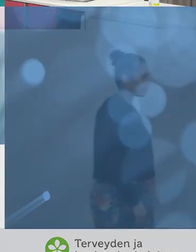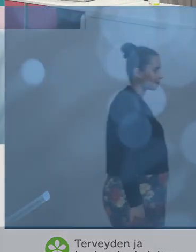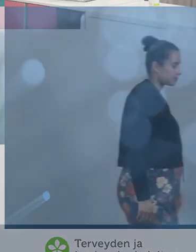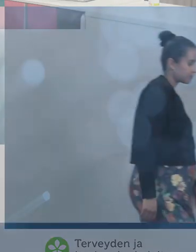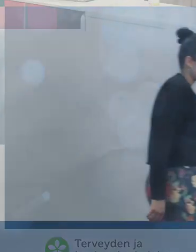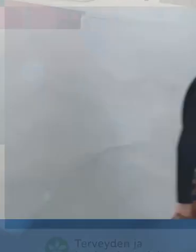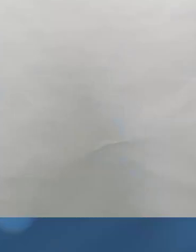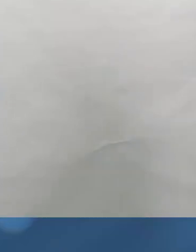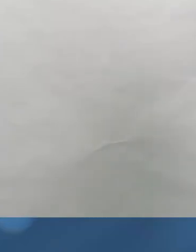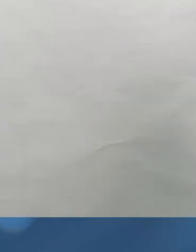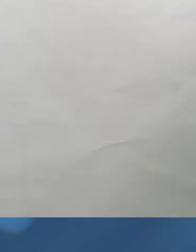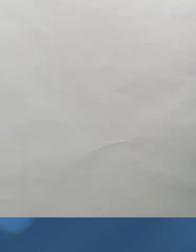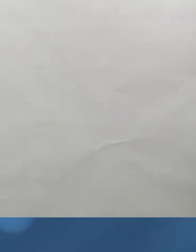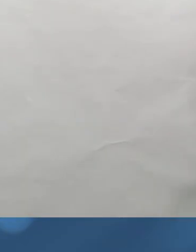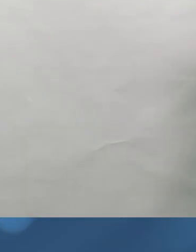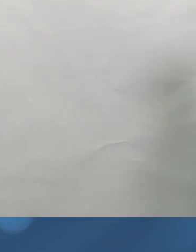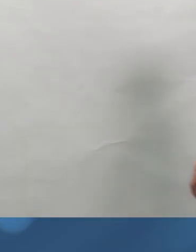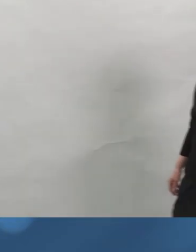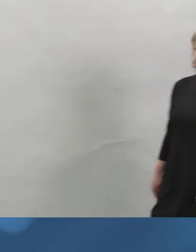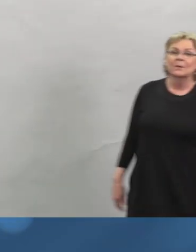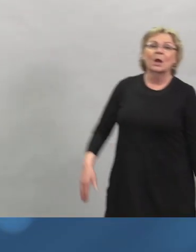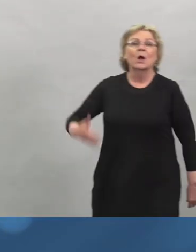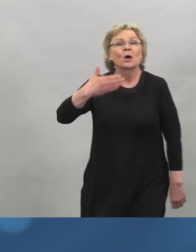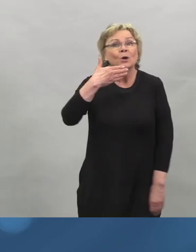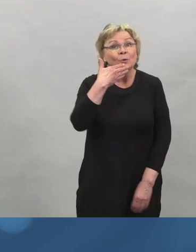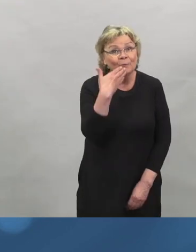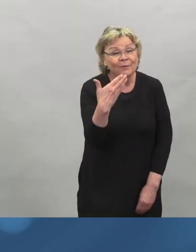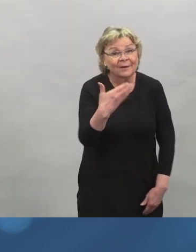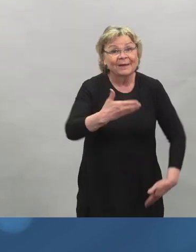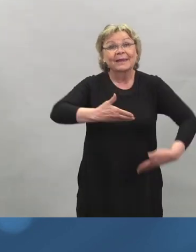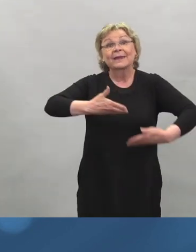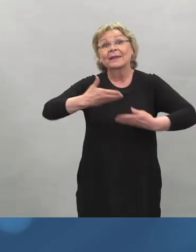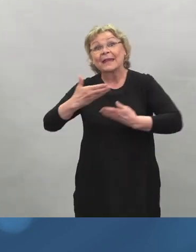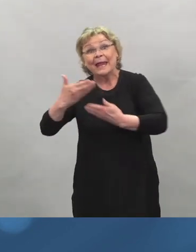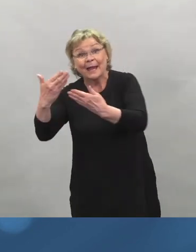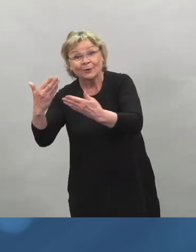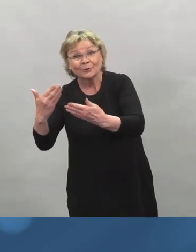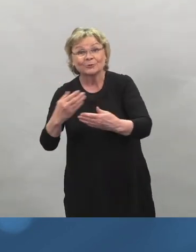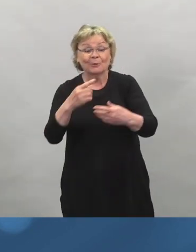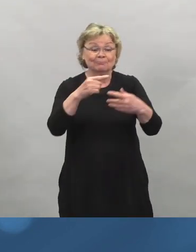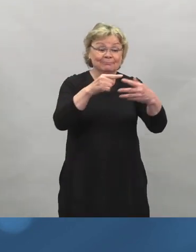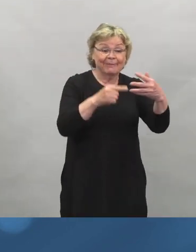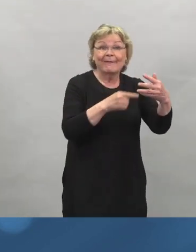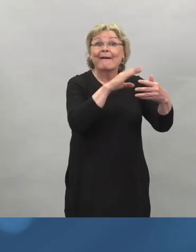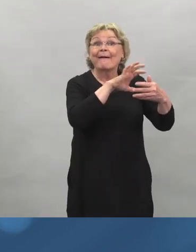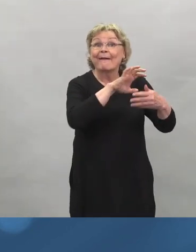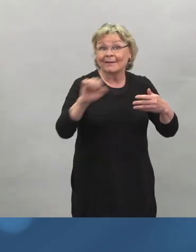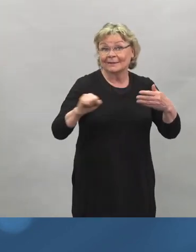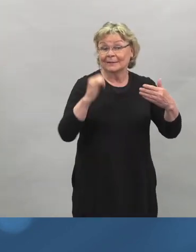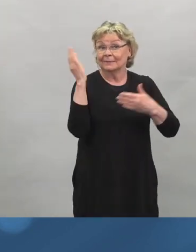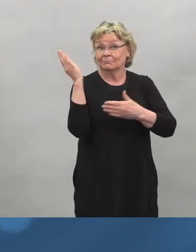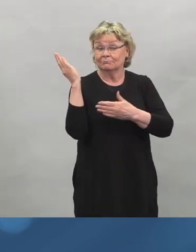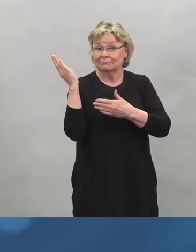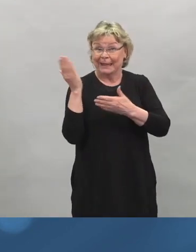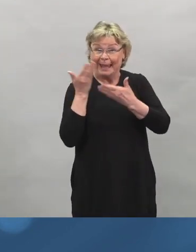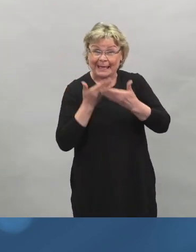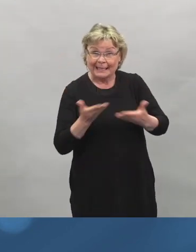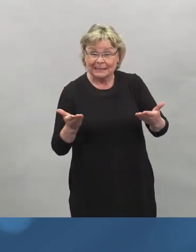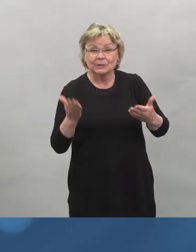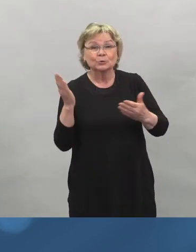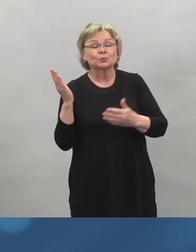Hyvä. Kiitoksia paljon esityksistä. Siirrytään sitten näihin kysymyksiin. Ensin muutama